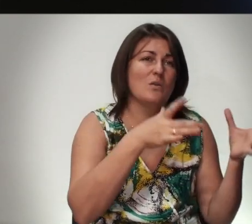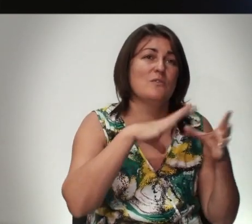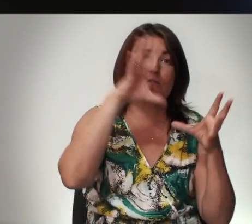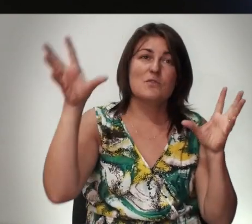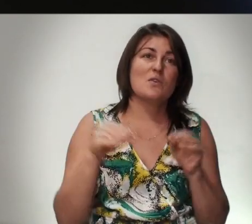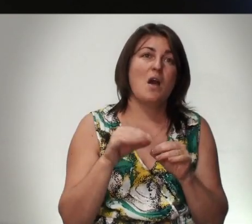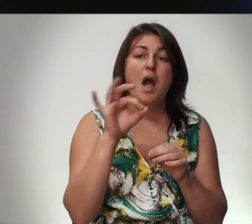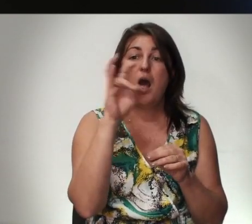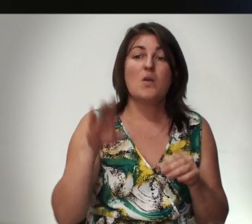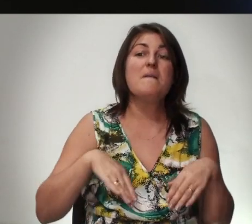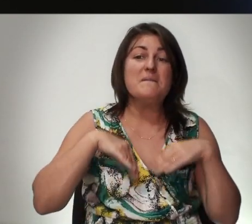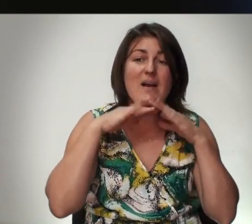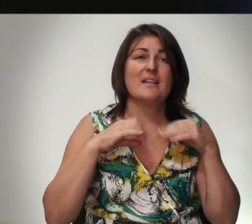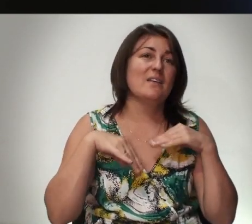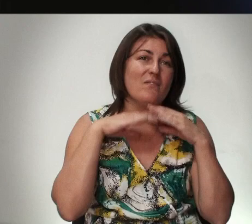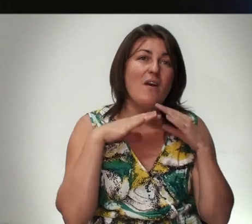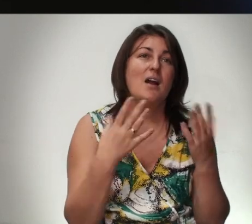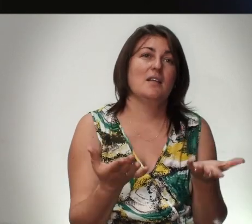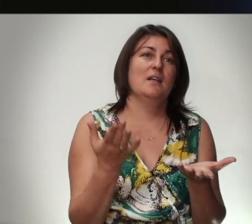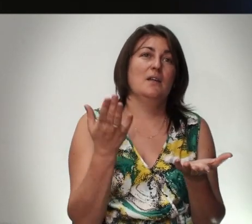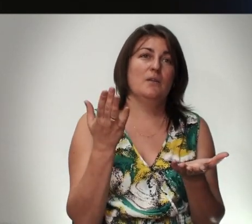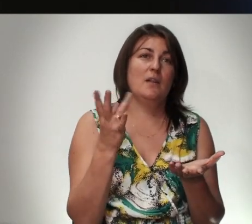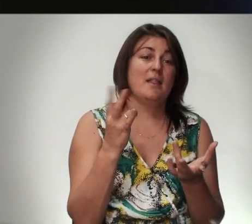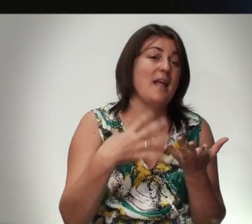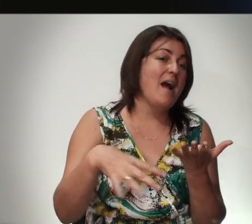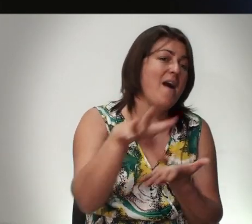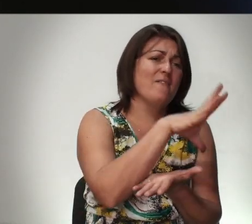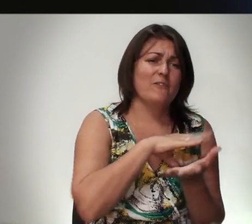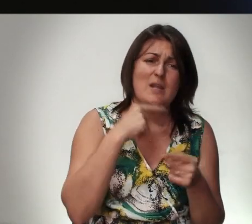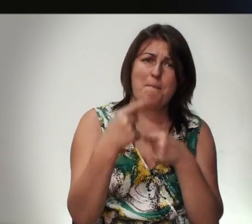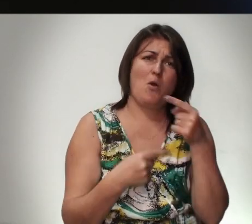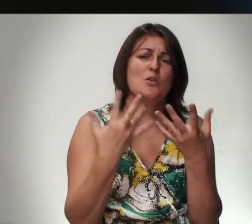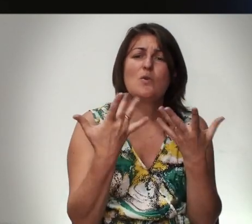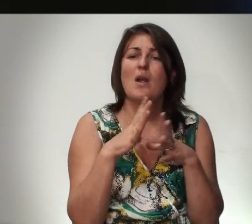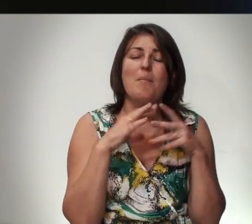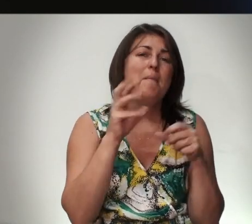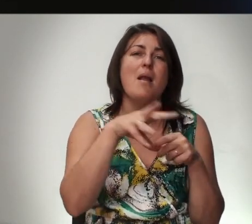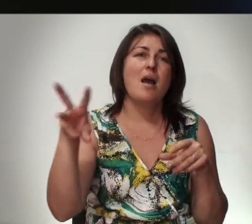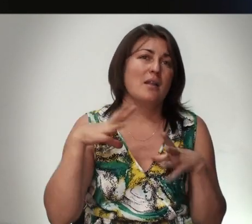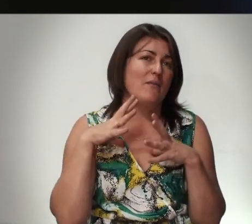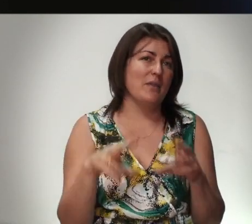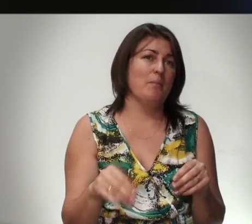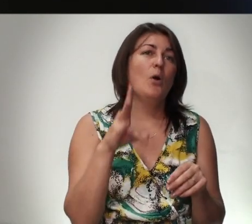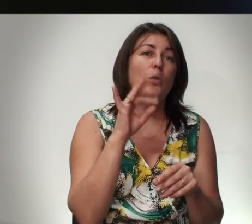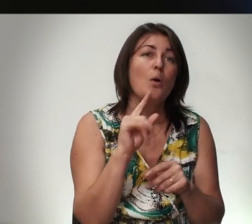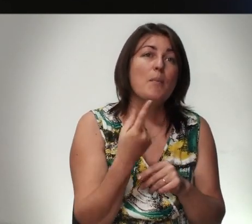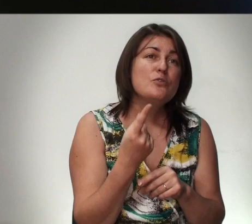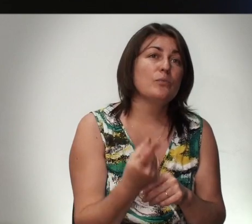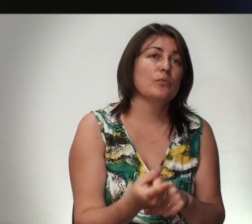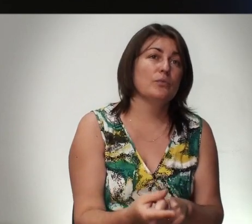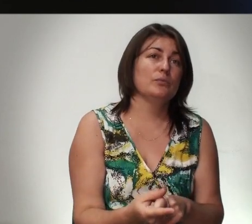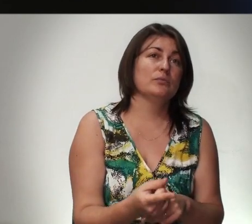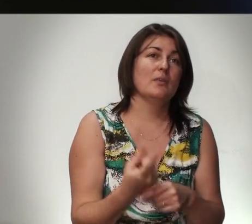Оно Хватит И Хватит И Хватит На Все Поколения Сколько бы Миллиардов Не было Но Почему